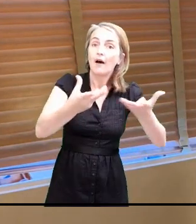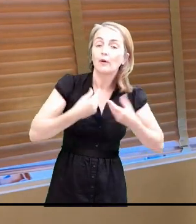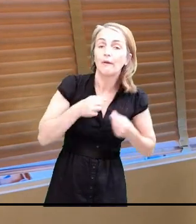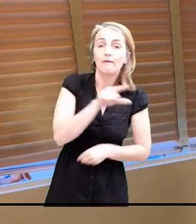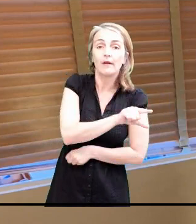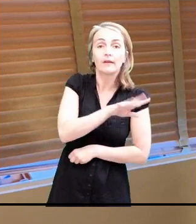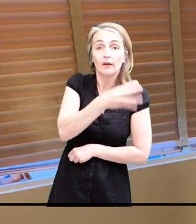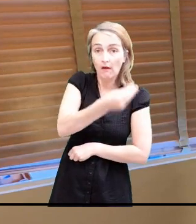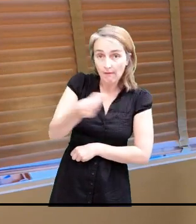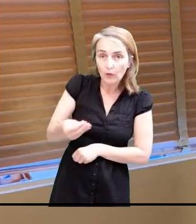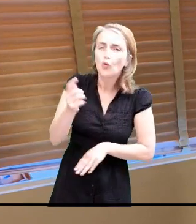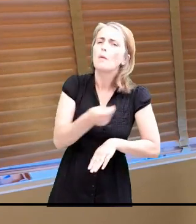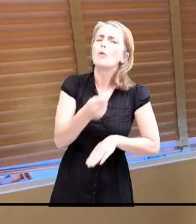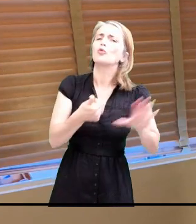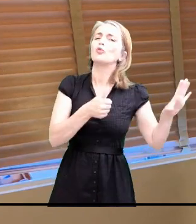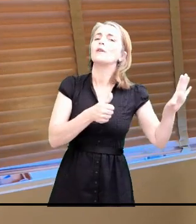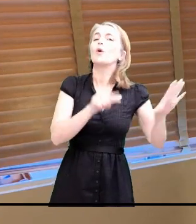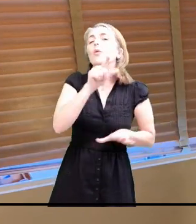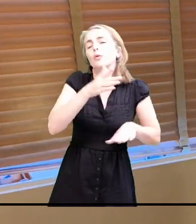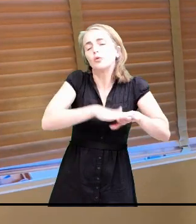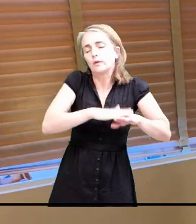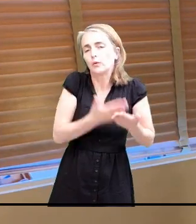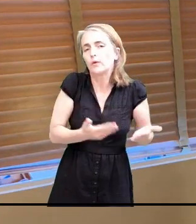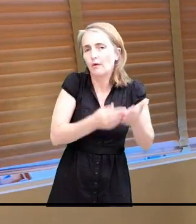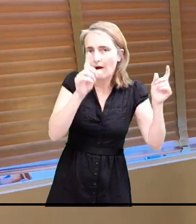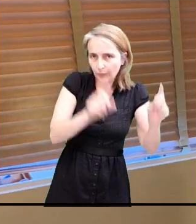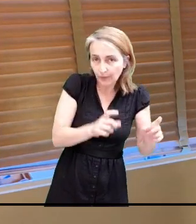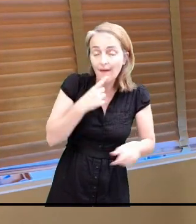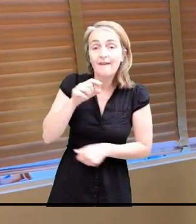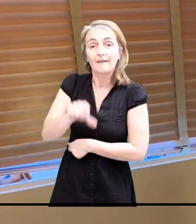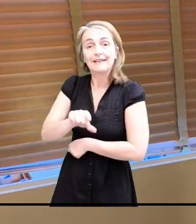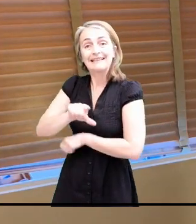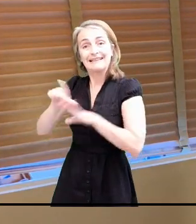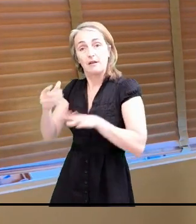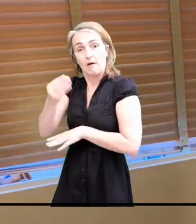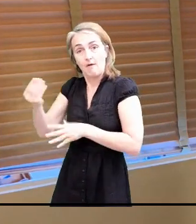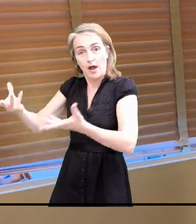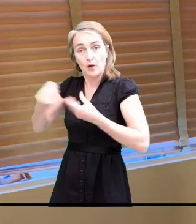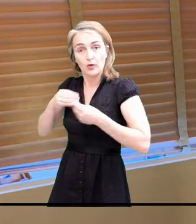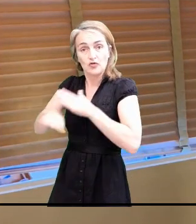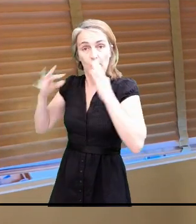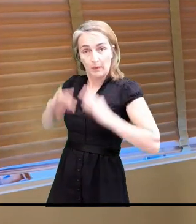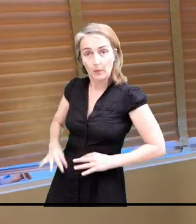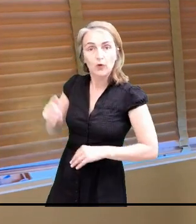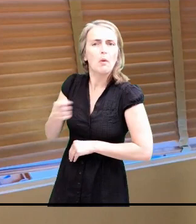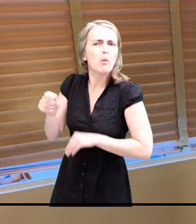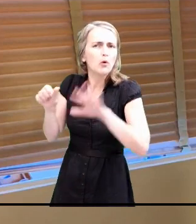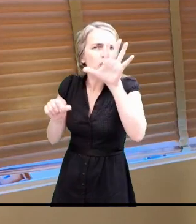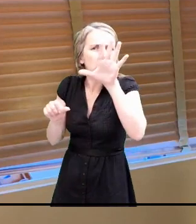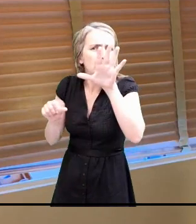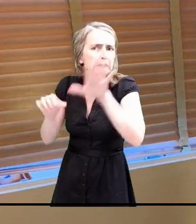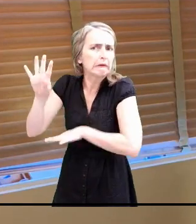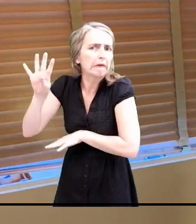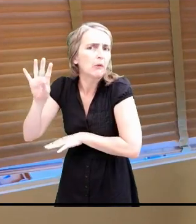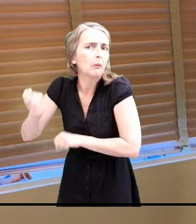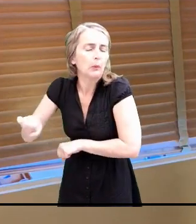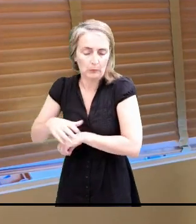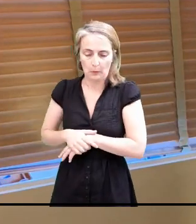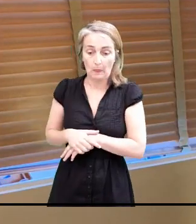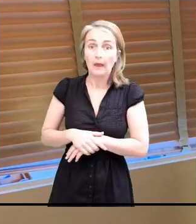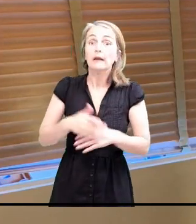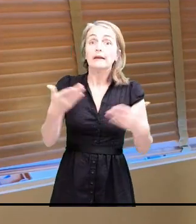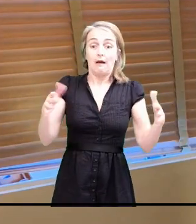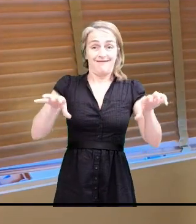on peut en recevoir généralement 62. 27 enfants en primaire quand on peut en recevoir 64. Nous allons,